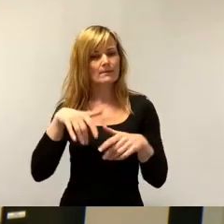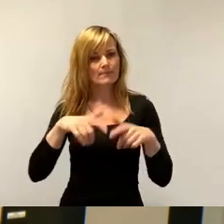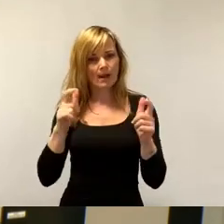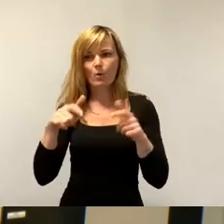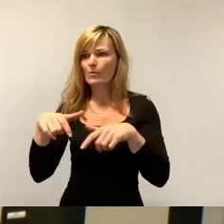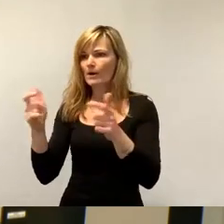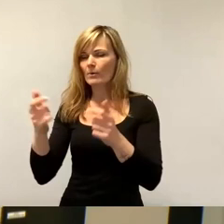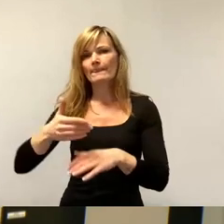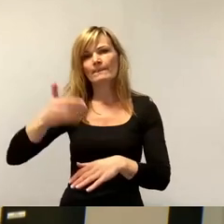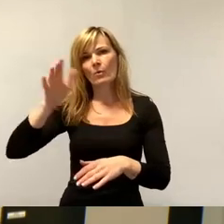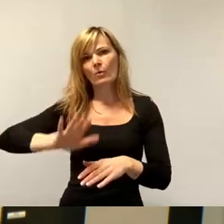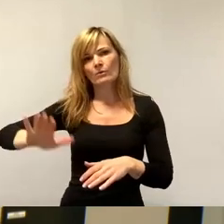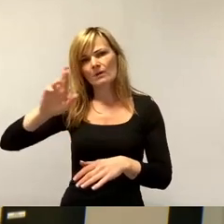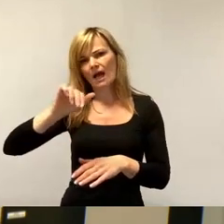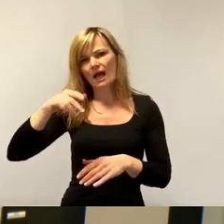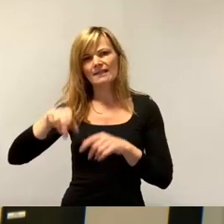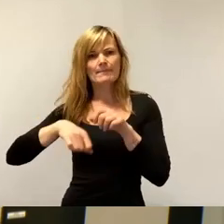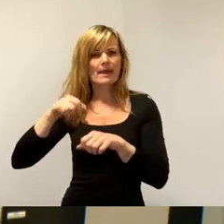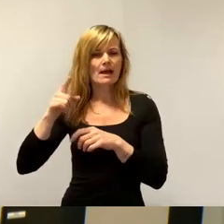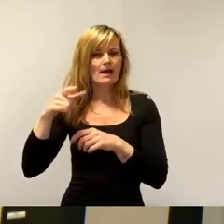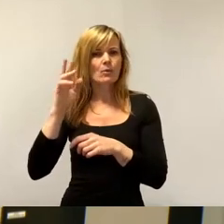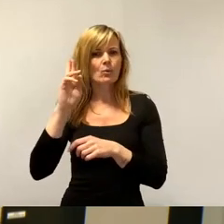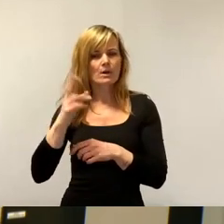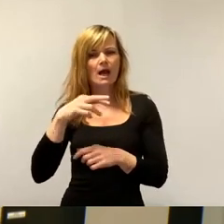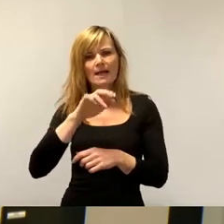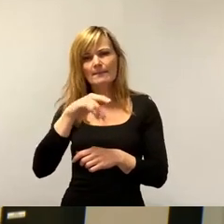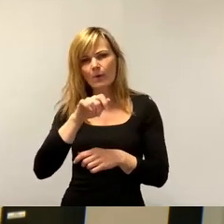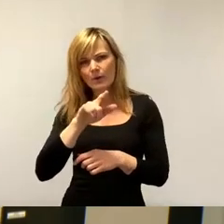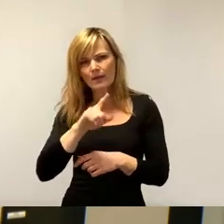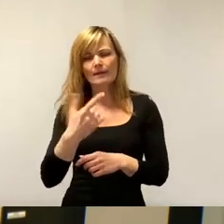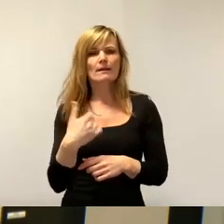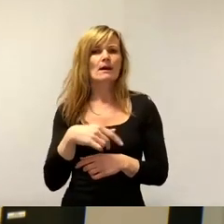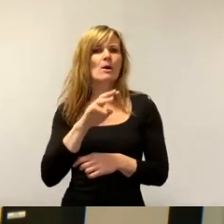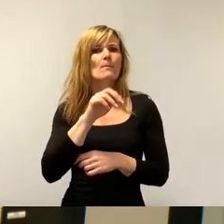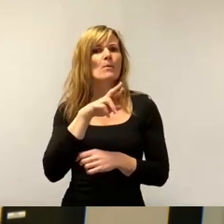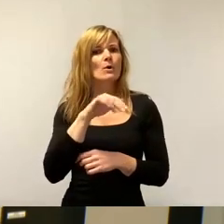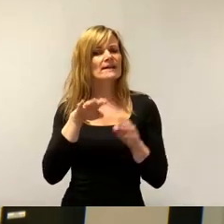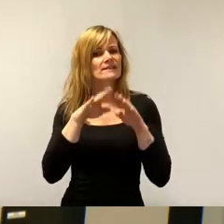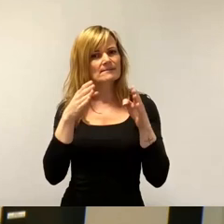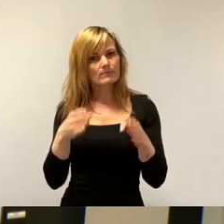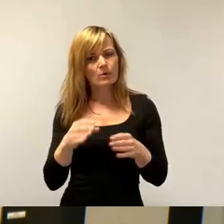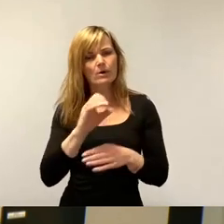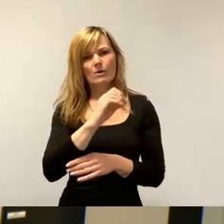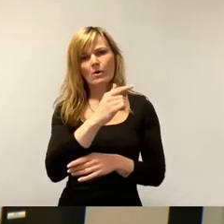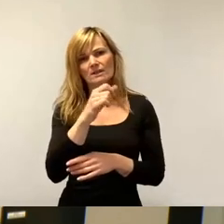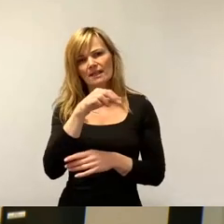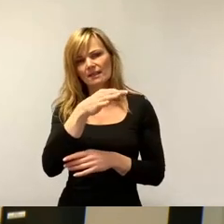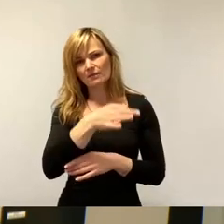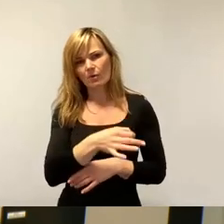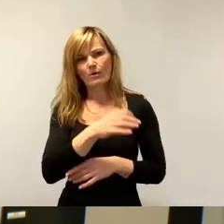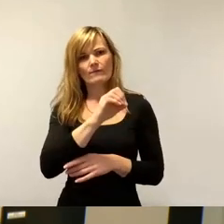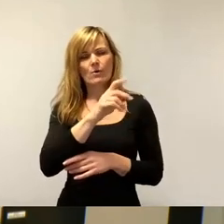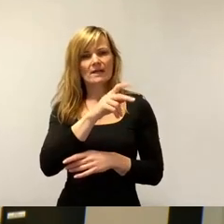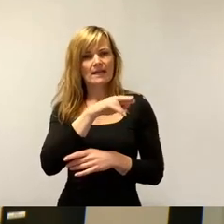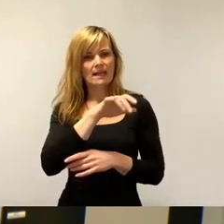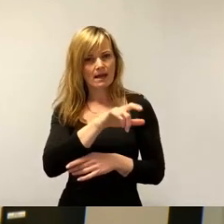Radeberg oder Radebeul, Moritzburg oder Ottendorf-Urgriller, in all diesem Umfeld entstehen ungefähr 4.000